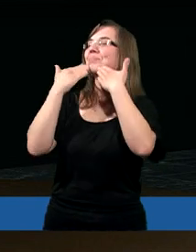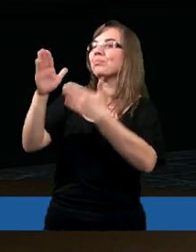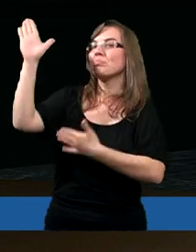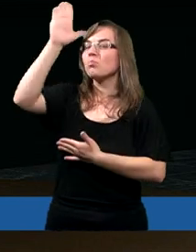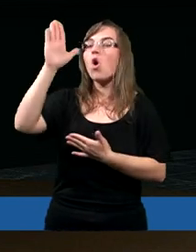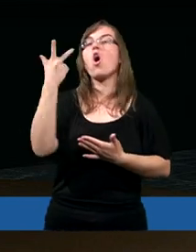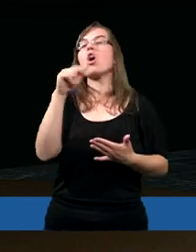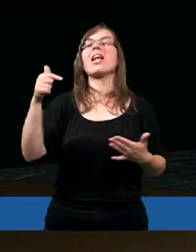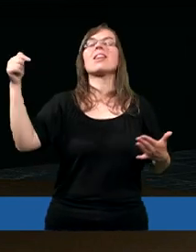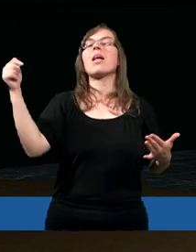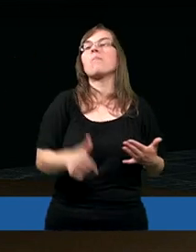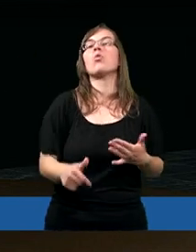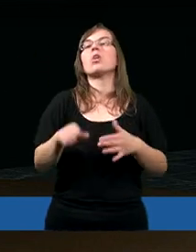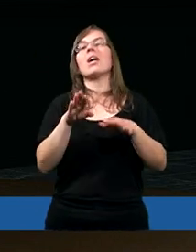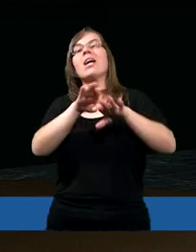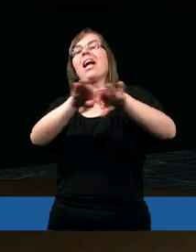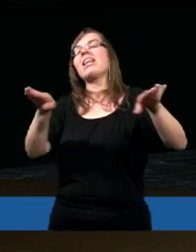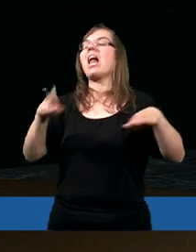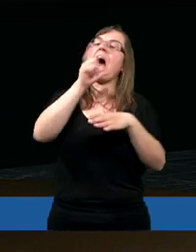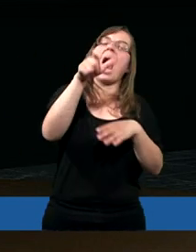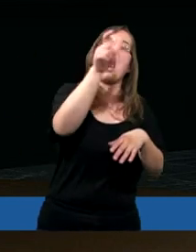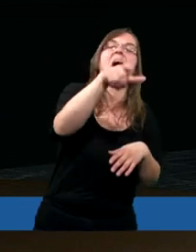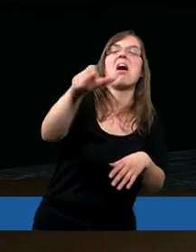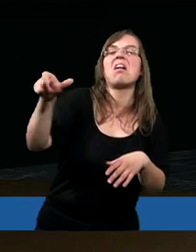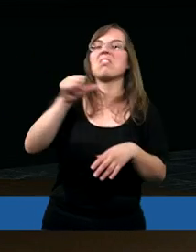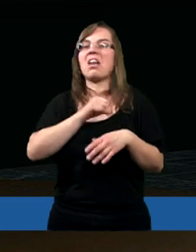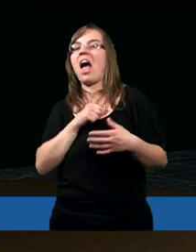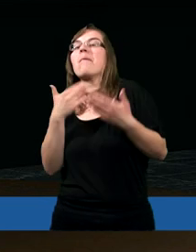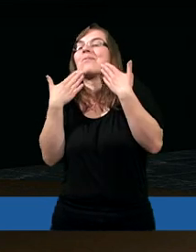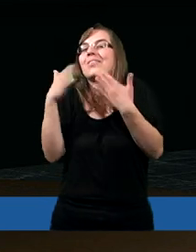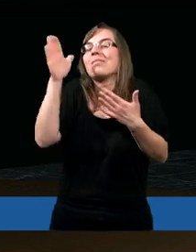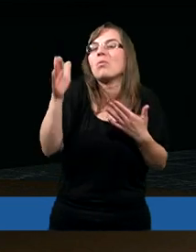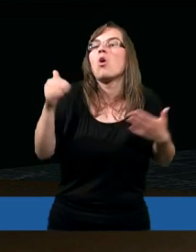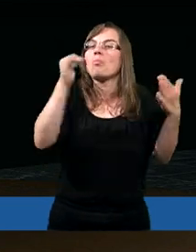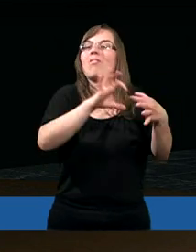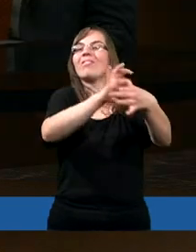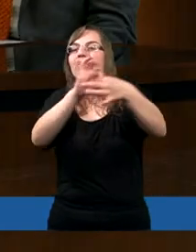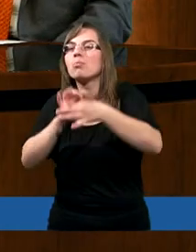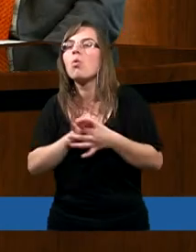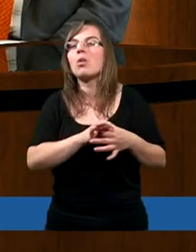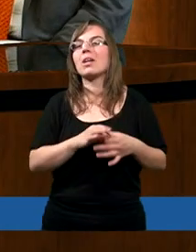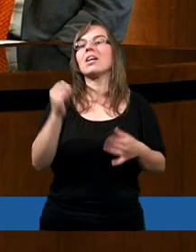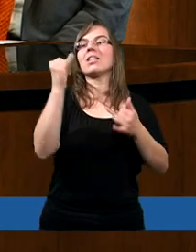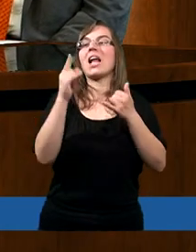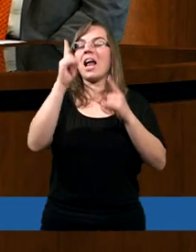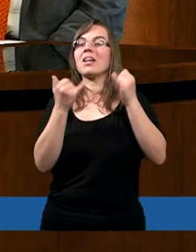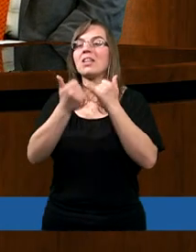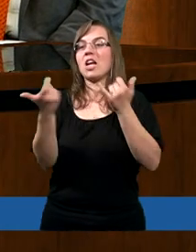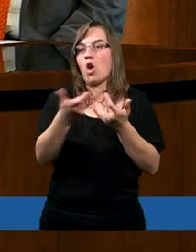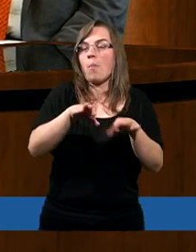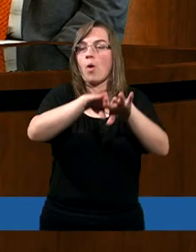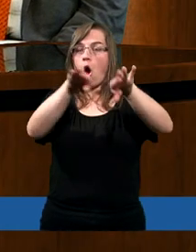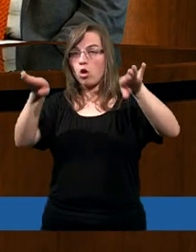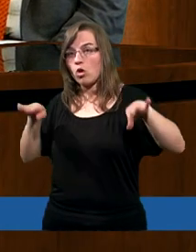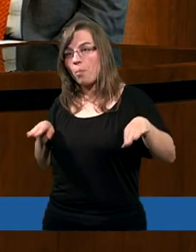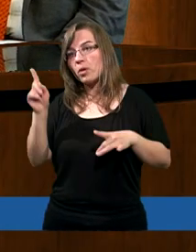że nie musimy tego robić każdy z osobna od zera. Tak, dziękuję. A nawet jeżeli robi to każdy